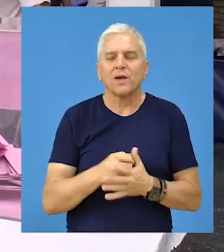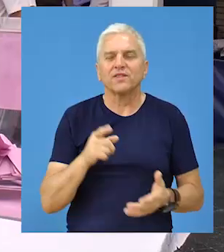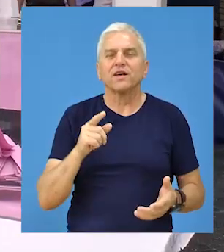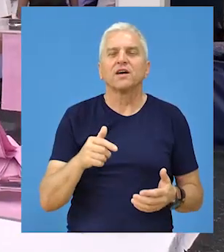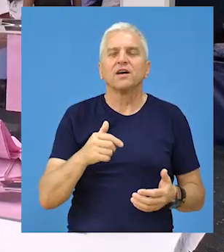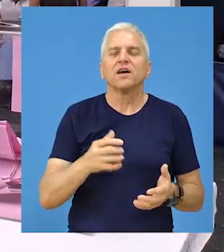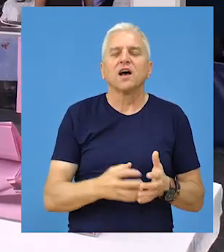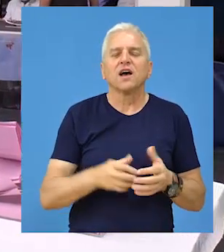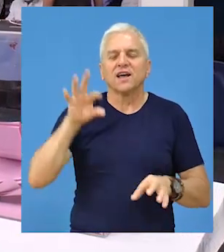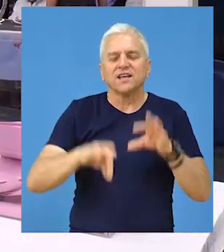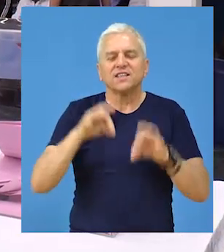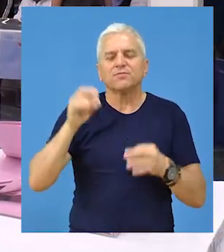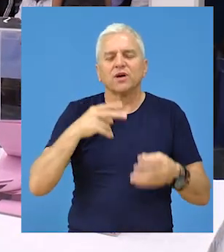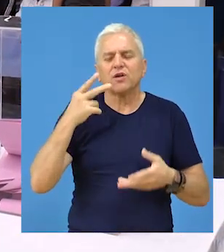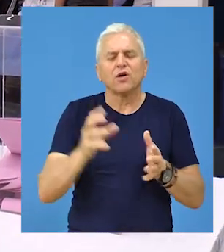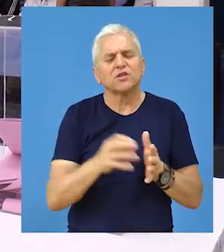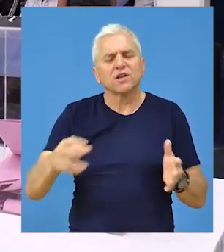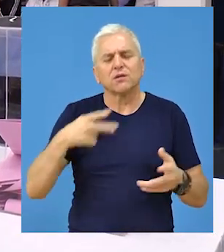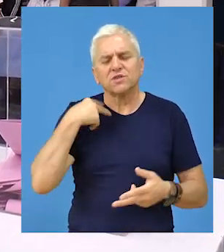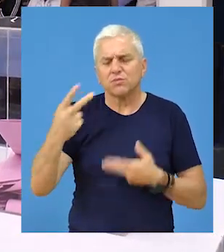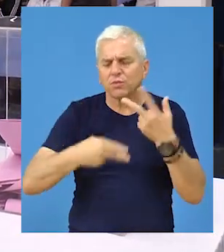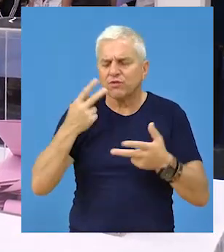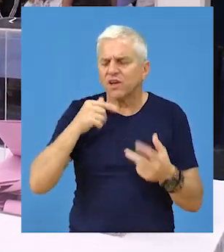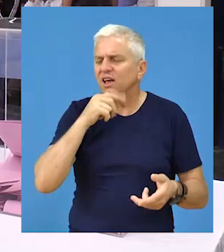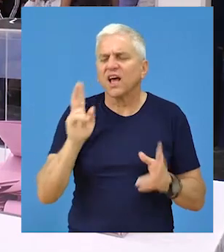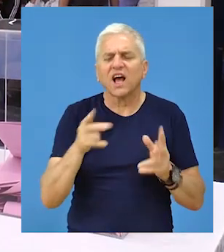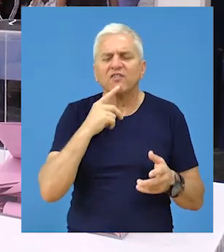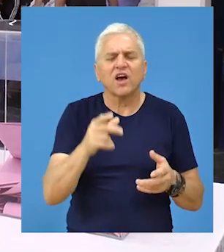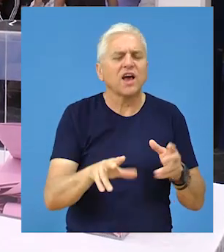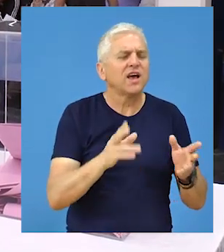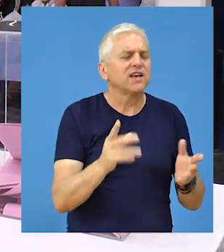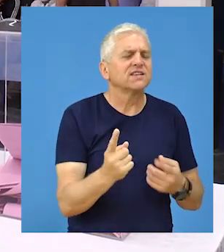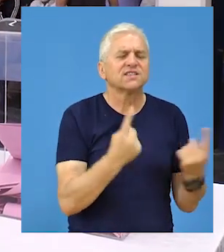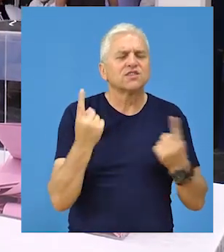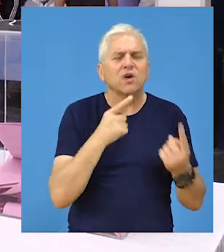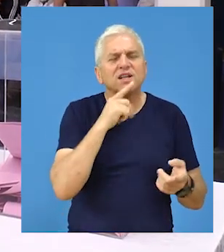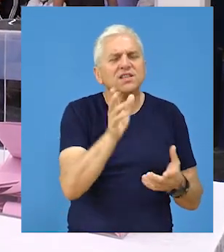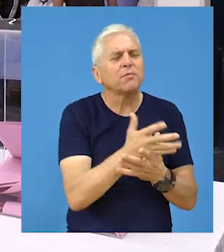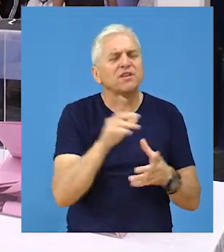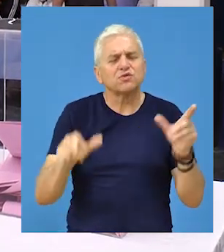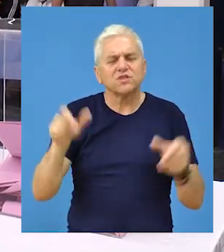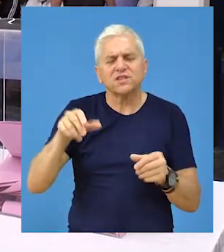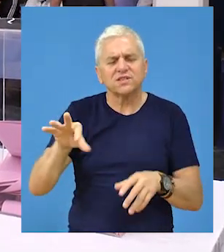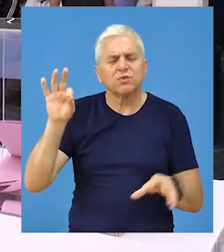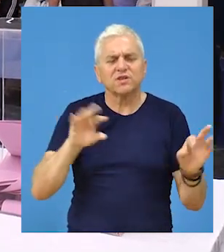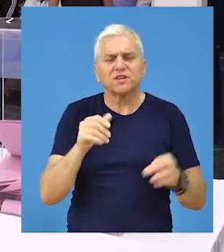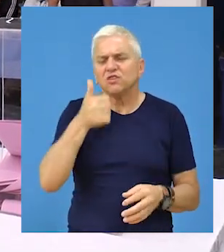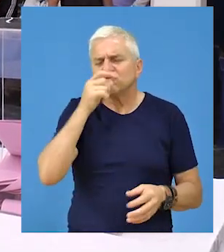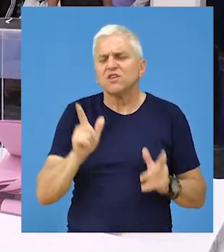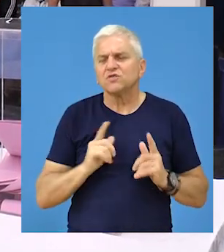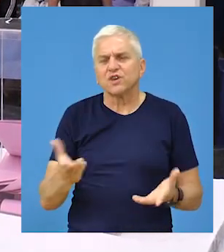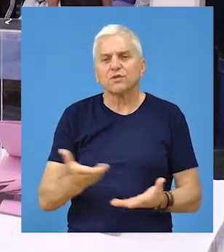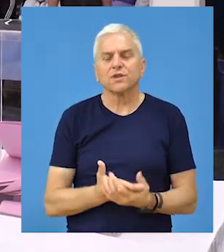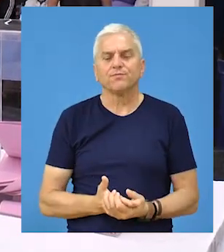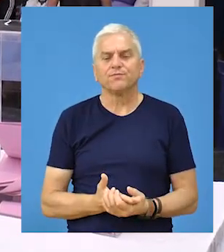U toku izbornog procesa provjeravali smo kakva je atmosfera među biračima. Šta čekujete od ovih izbora?